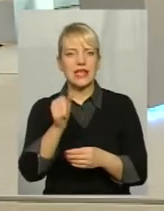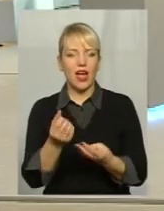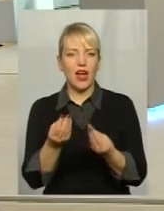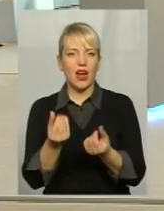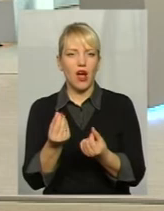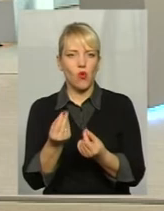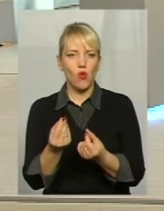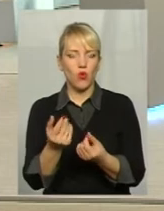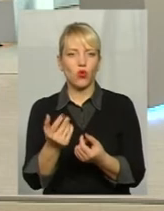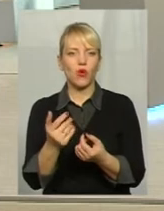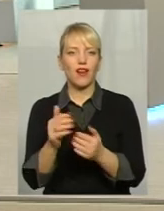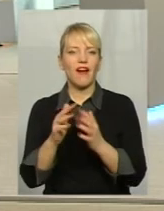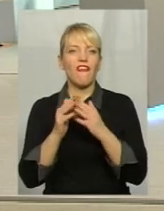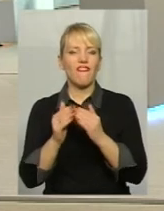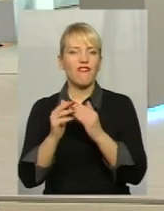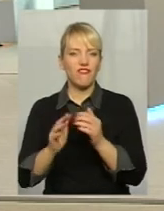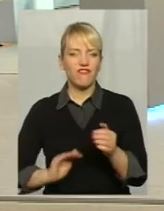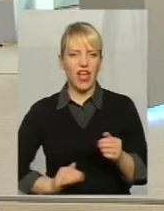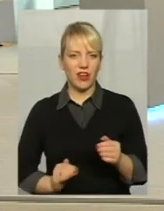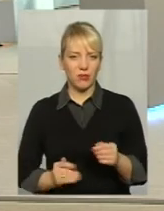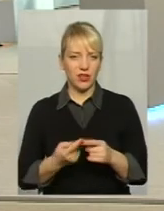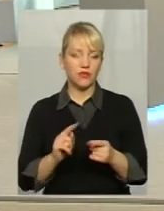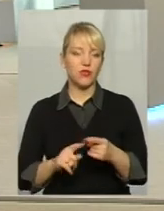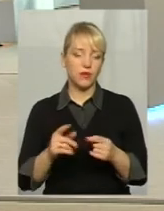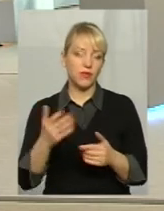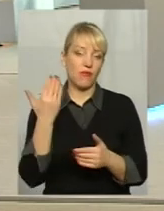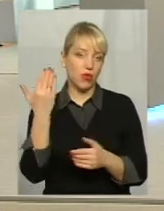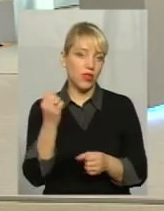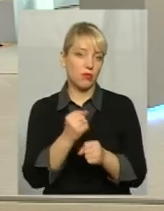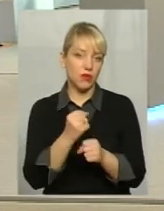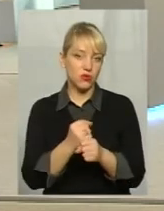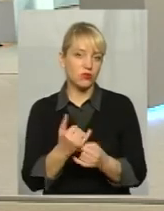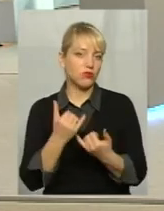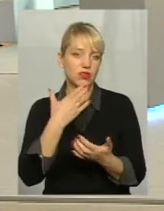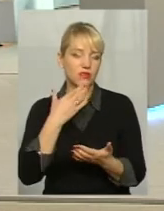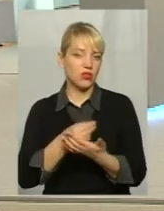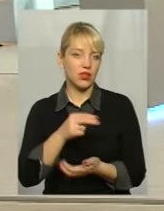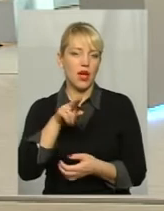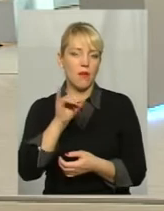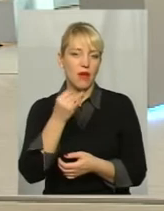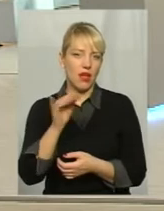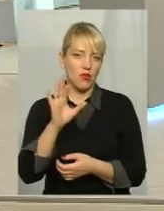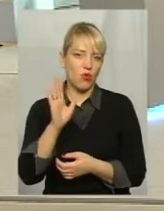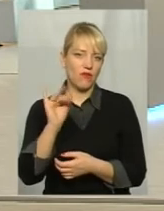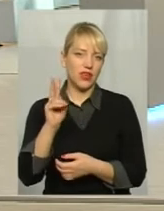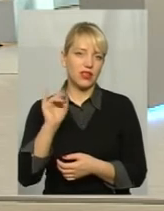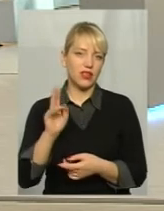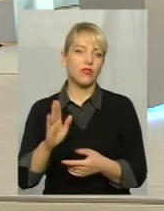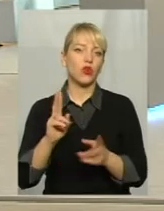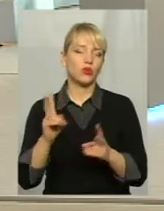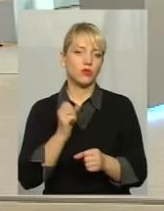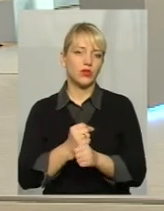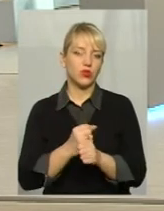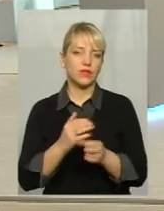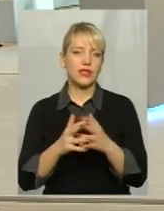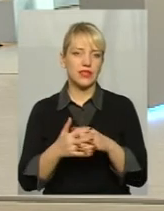Тобто вони працюють для себе, для своїх людей, тих, хто працює з ними Так, своїх полюків, для людей, які проживають у сільській місцевості Адже